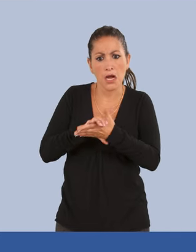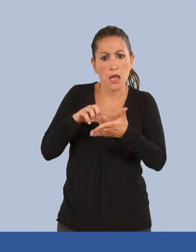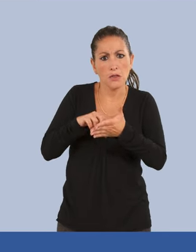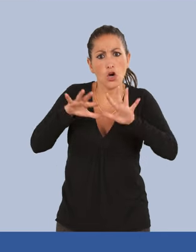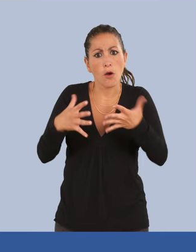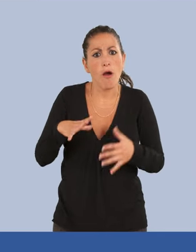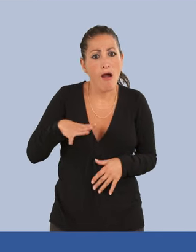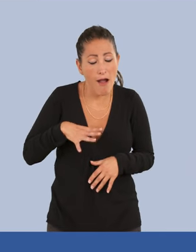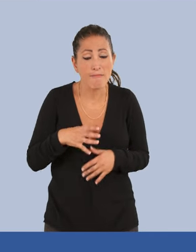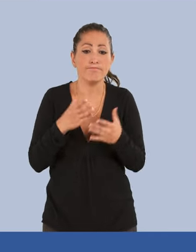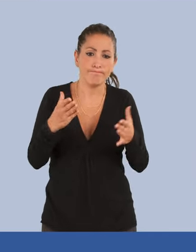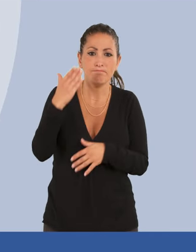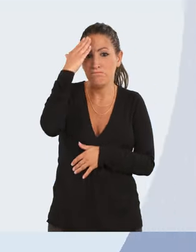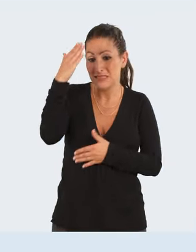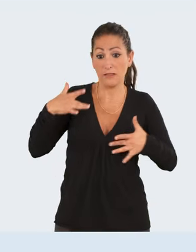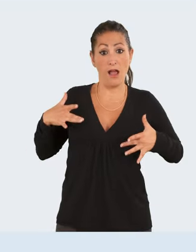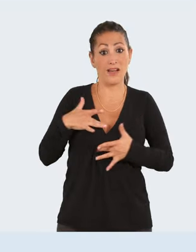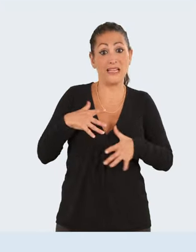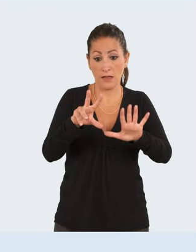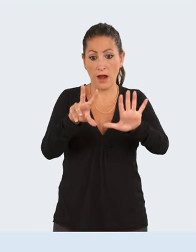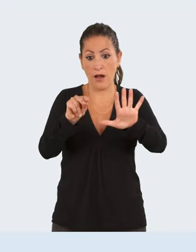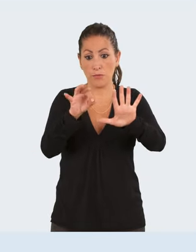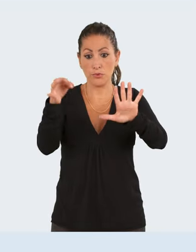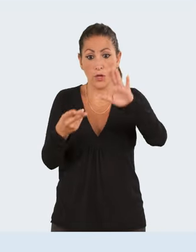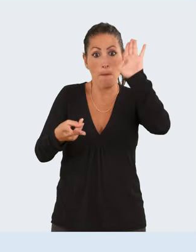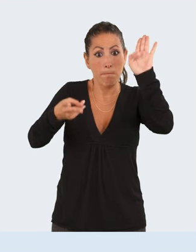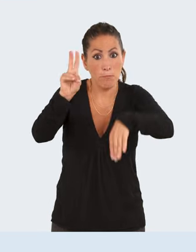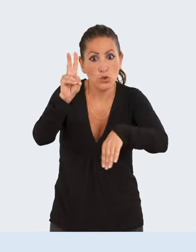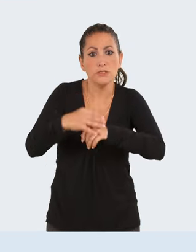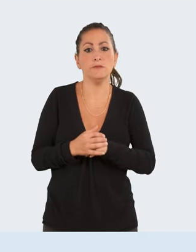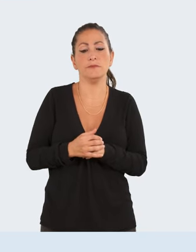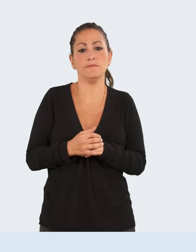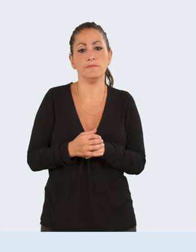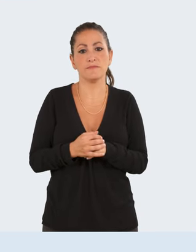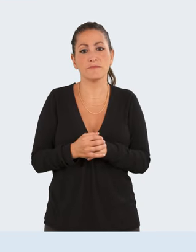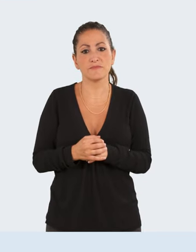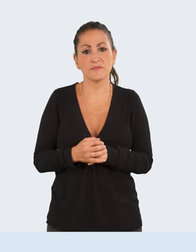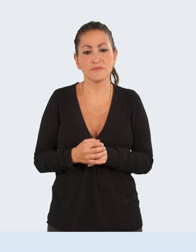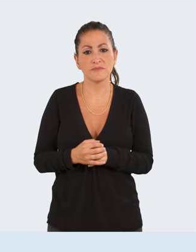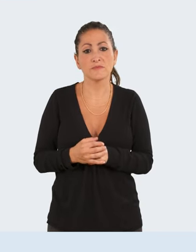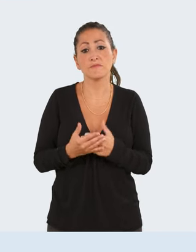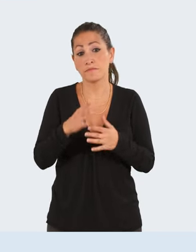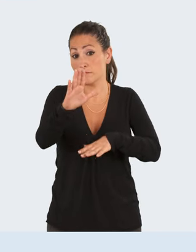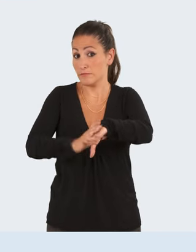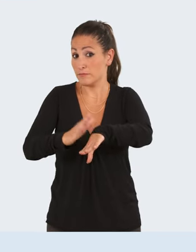bénéficier ? Oui, si votre taux d'incapacité est supérieur à 80%.